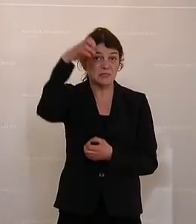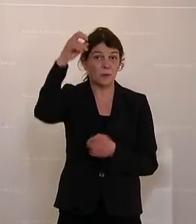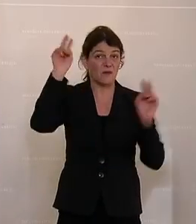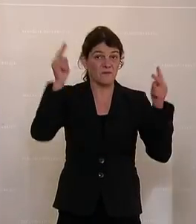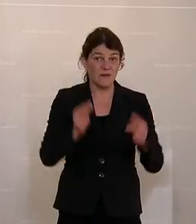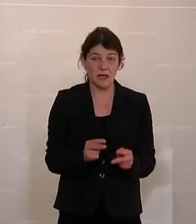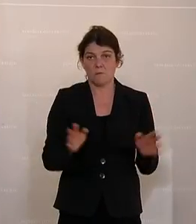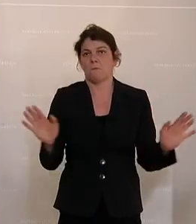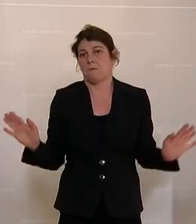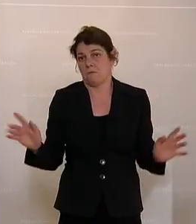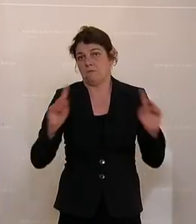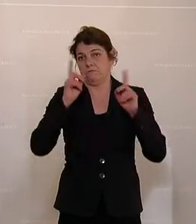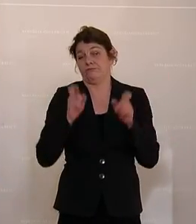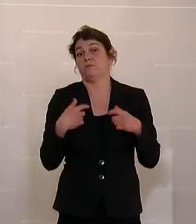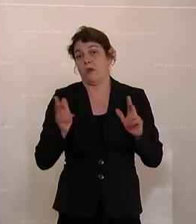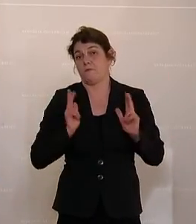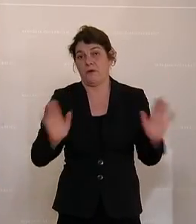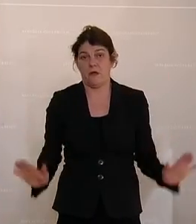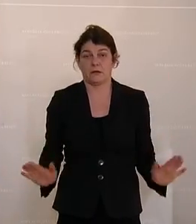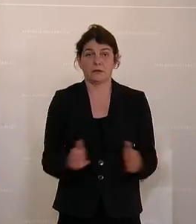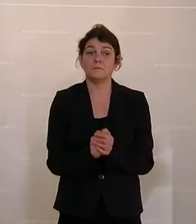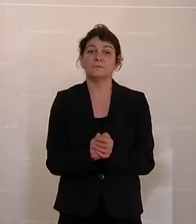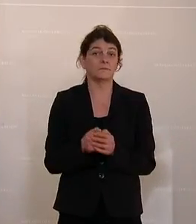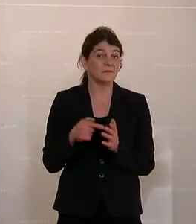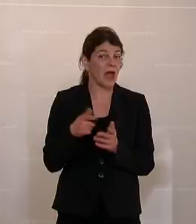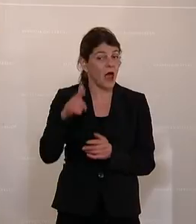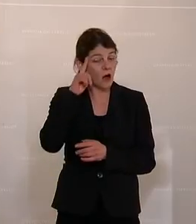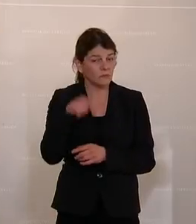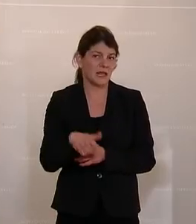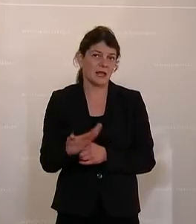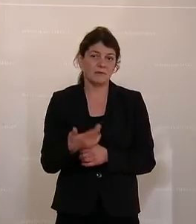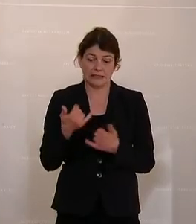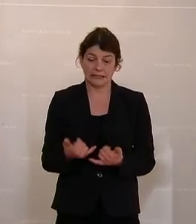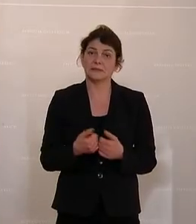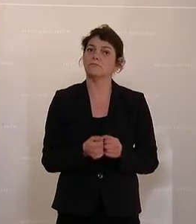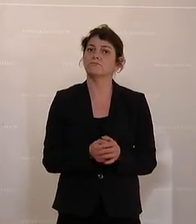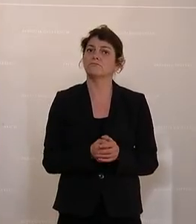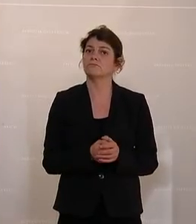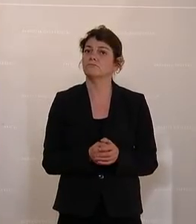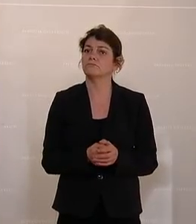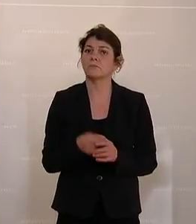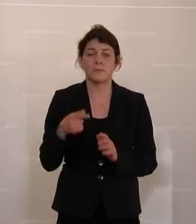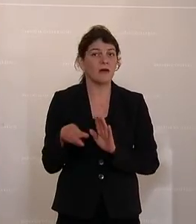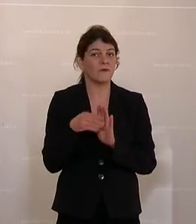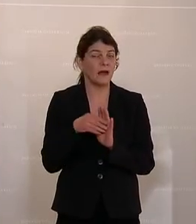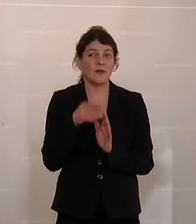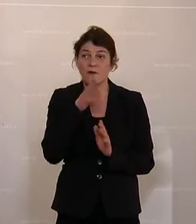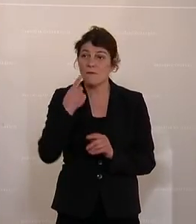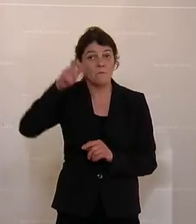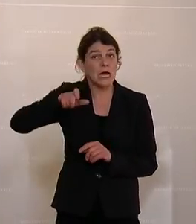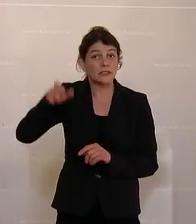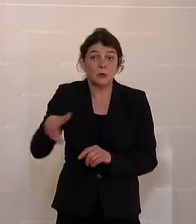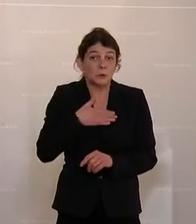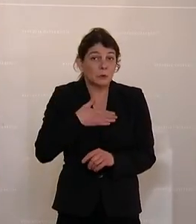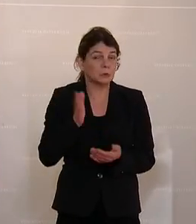sinken, das bleibt erst abzuwarten, zumal es hauptsächlich jetzt einmal in Anspruch genommen wird von Personen, die